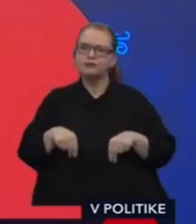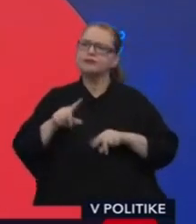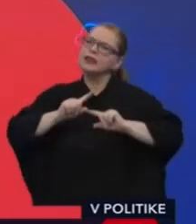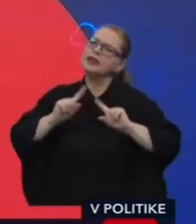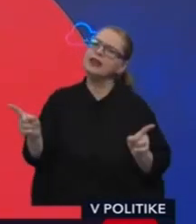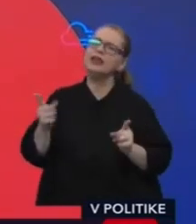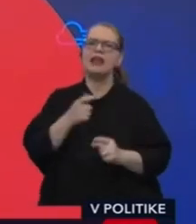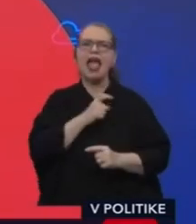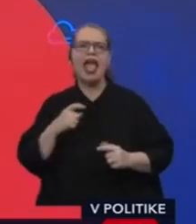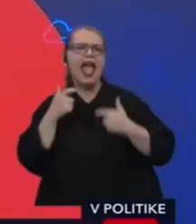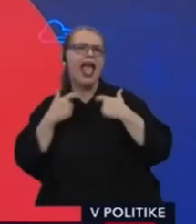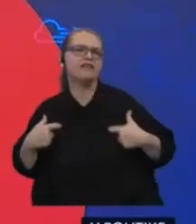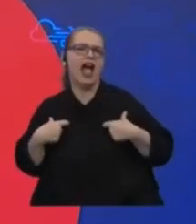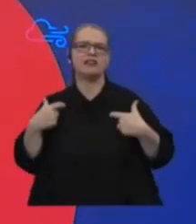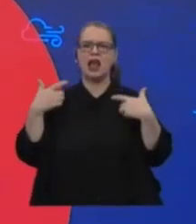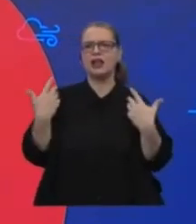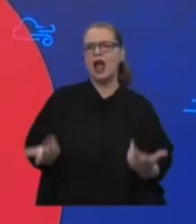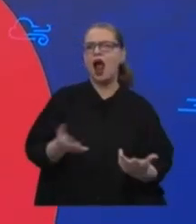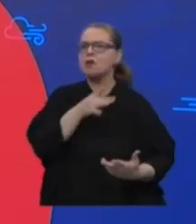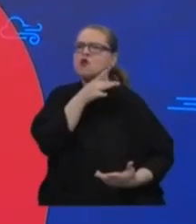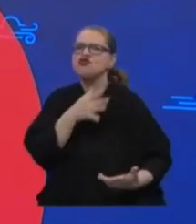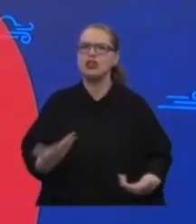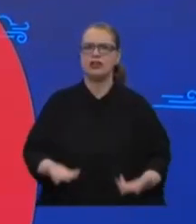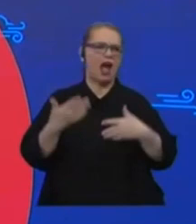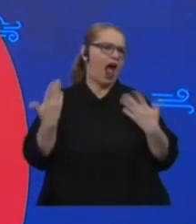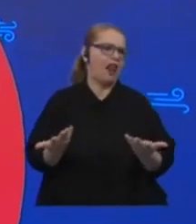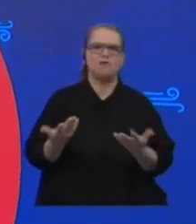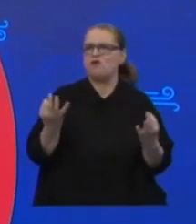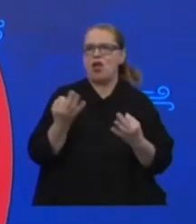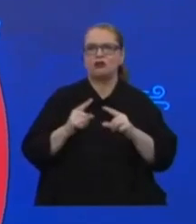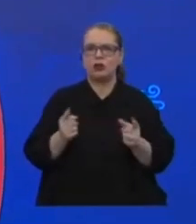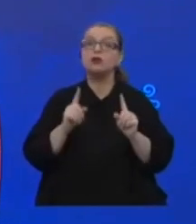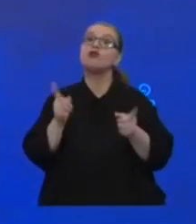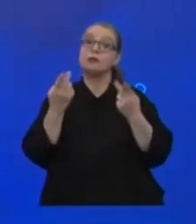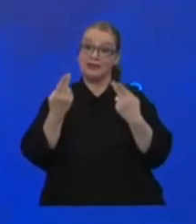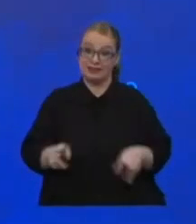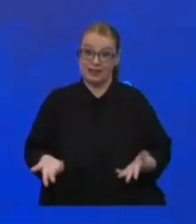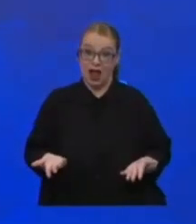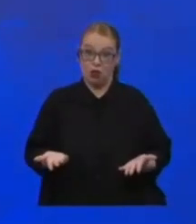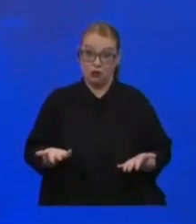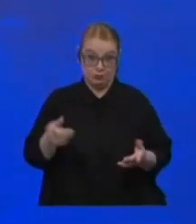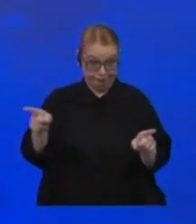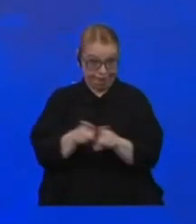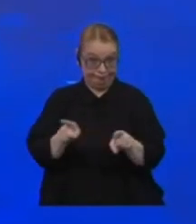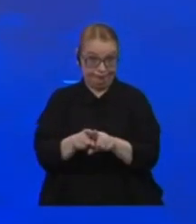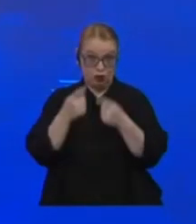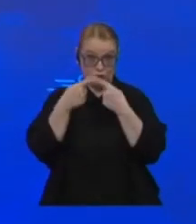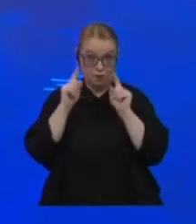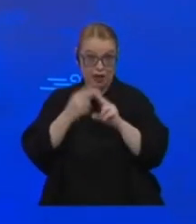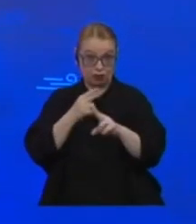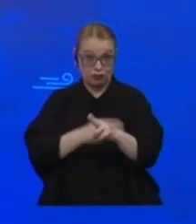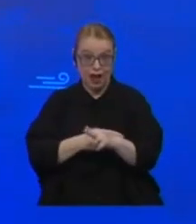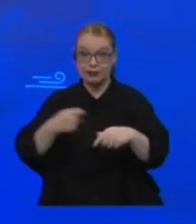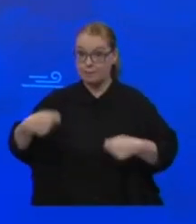Evanielika, či nedaj Bože pravoslavného alebo Žida. Čo by sa dialo potom? Hadam nie to, čo sa dialo počas Slovakštátu, keď prezidenta